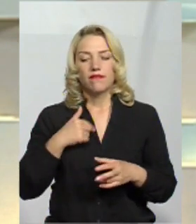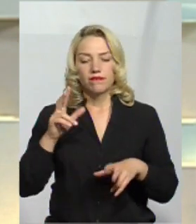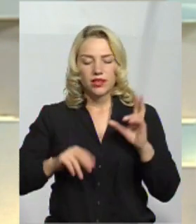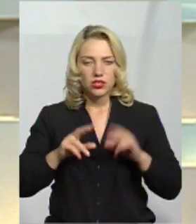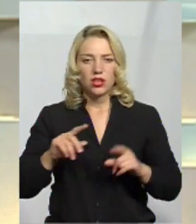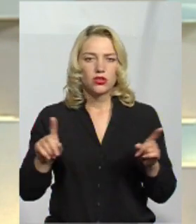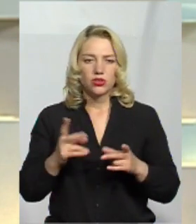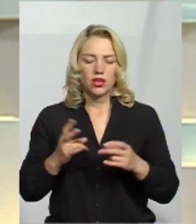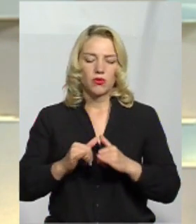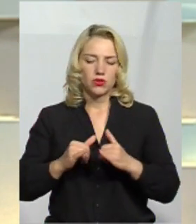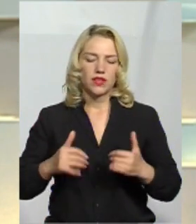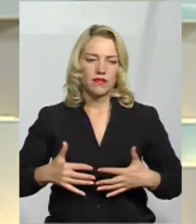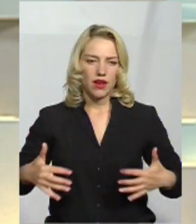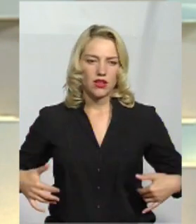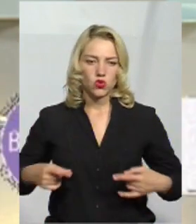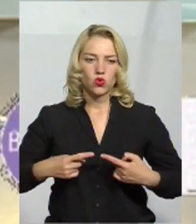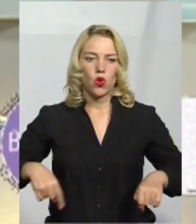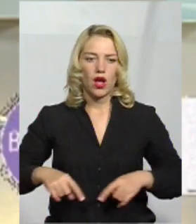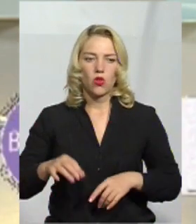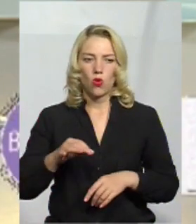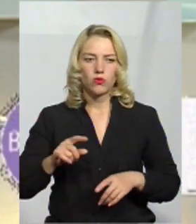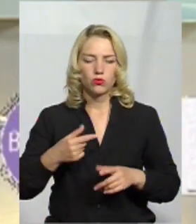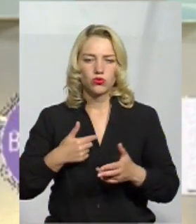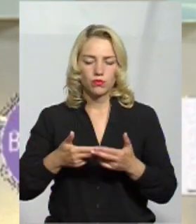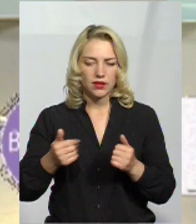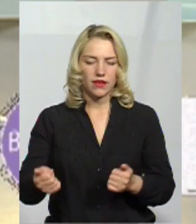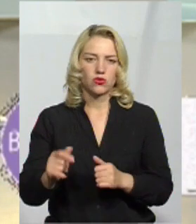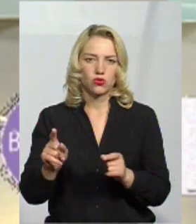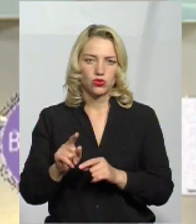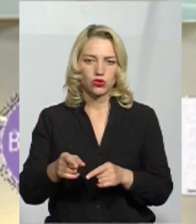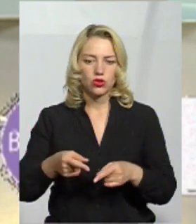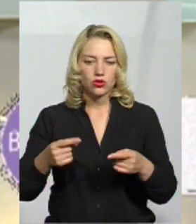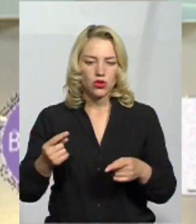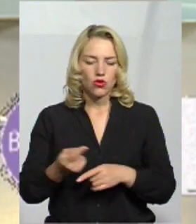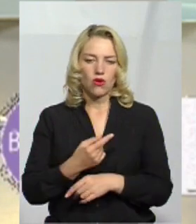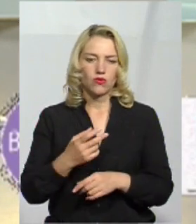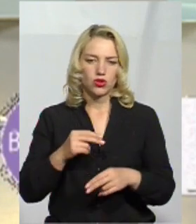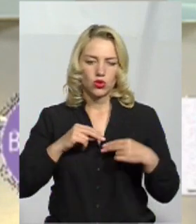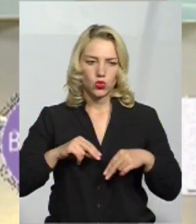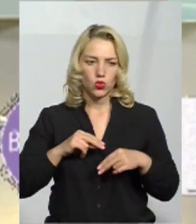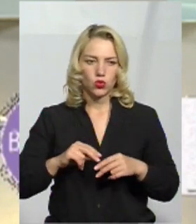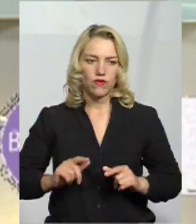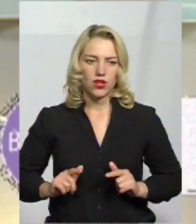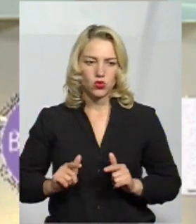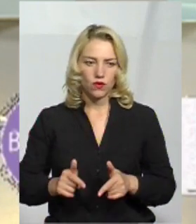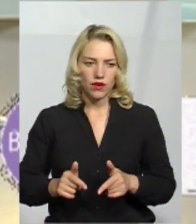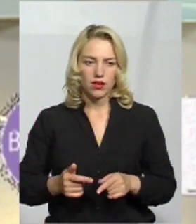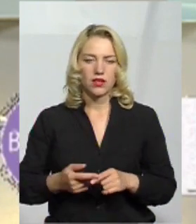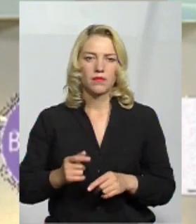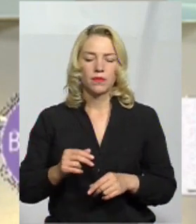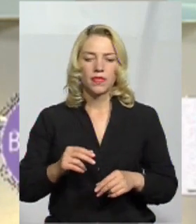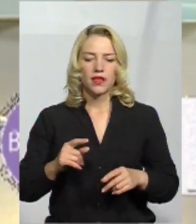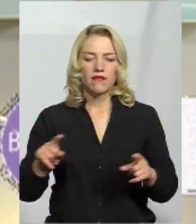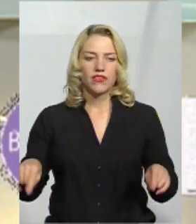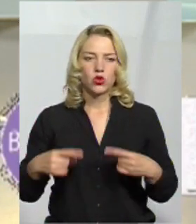тваринницьку галузь в області, тому що підтверджують. Це ж, знову ж таки, трудовлаштування. Це, знову ж